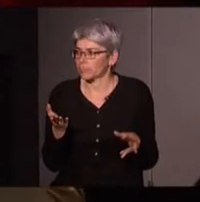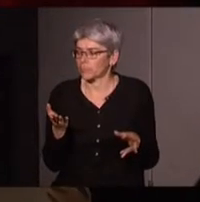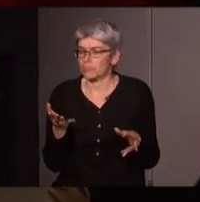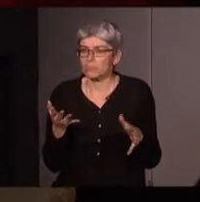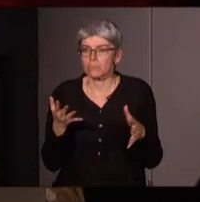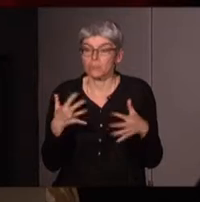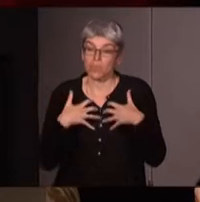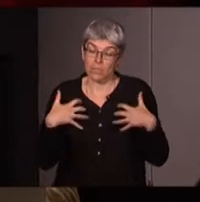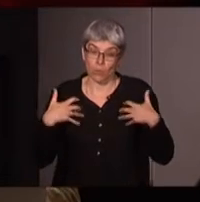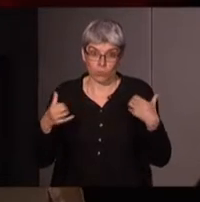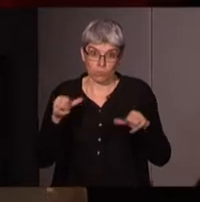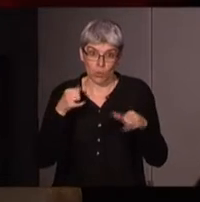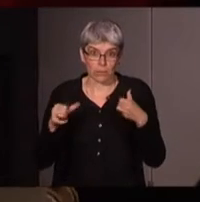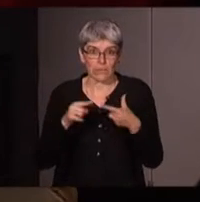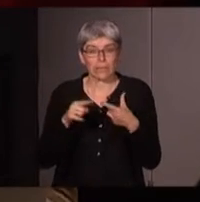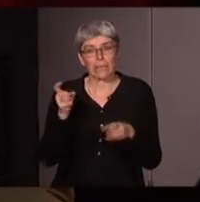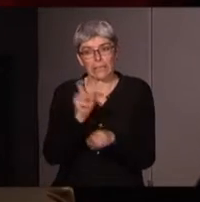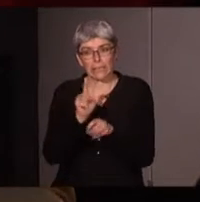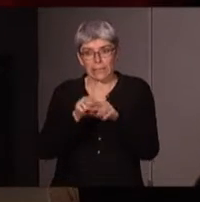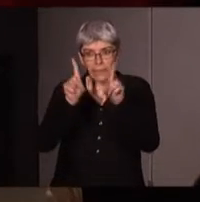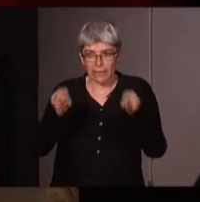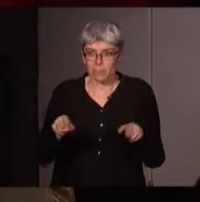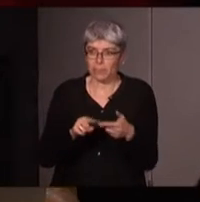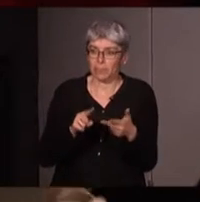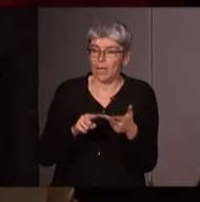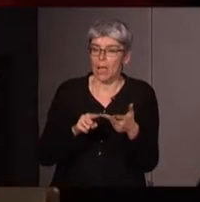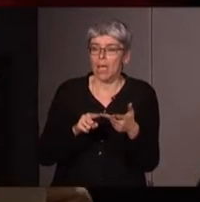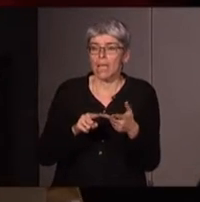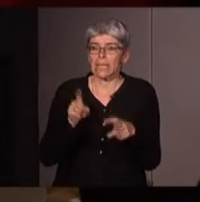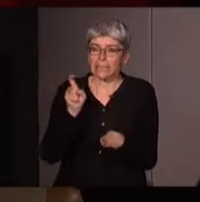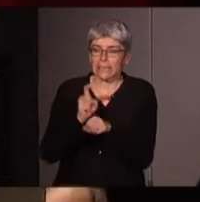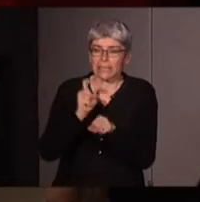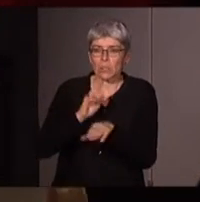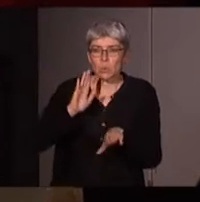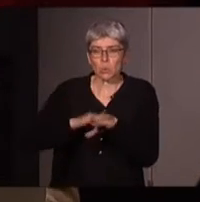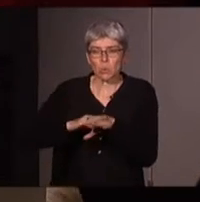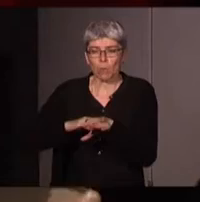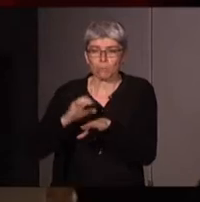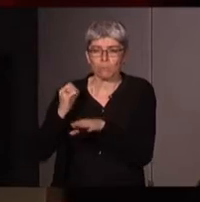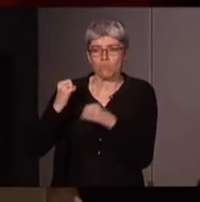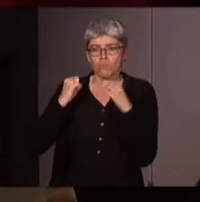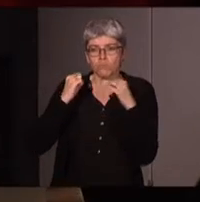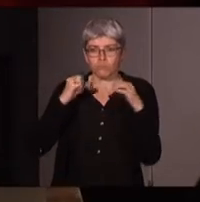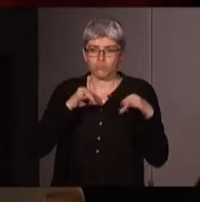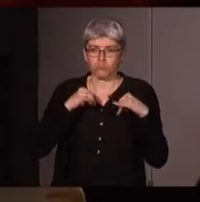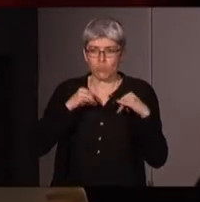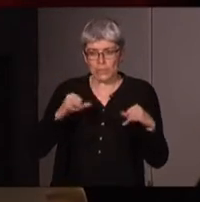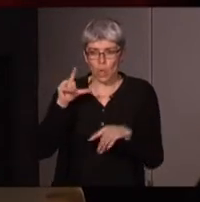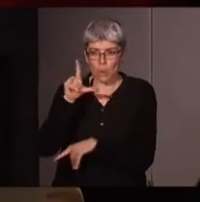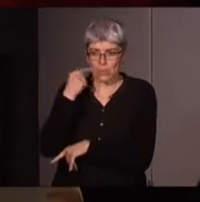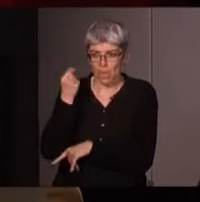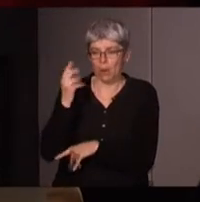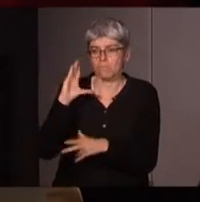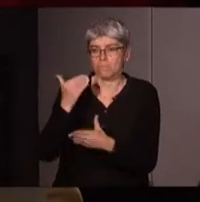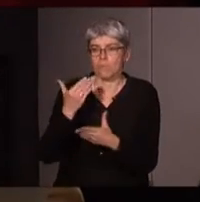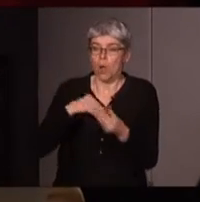sciences modernes, une critique du capitalisme, une critique du patriarcat, une critique, évidemment, du mouvement de